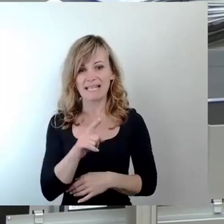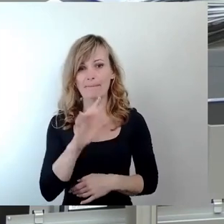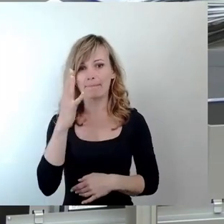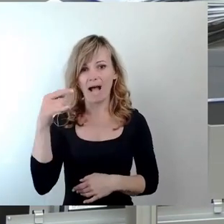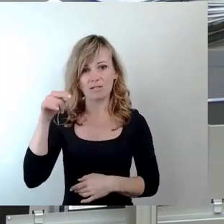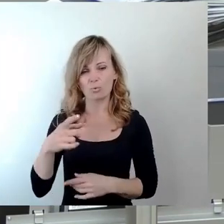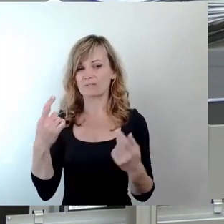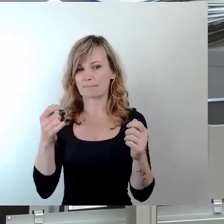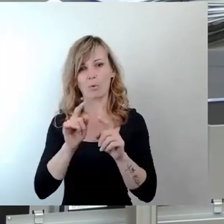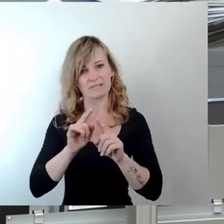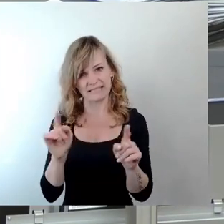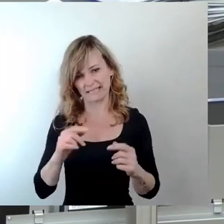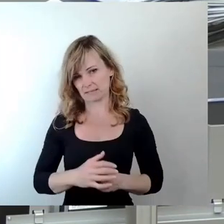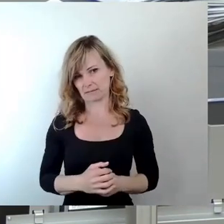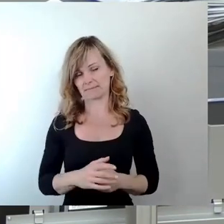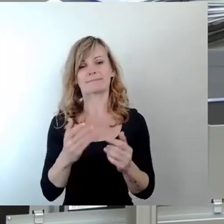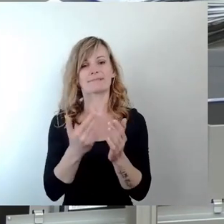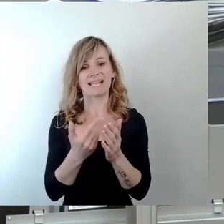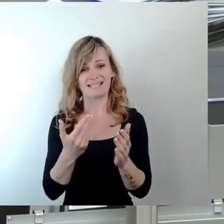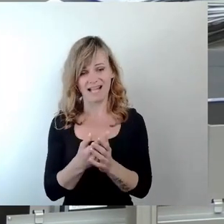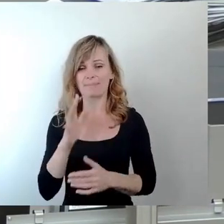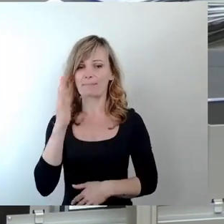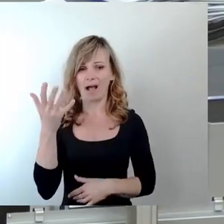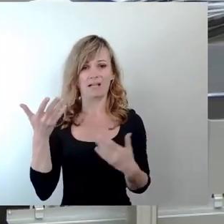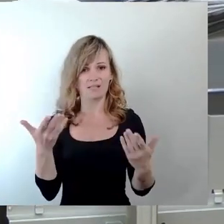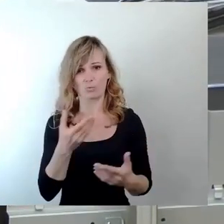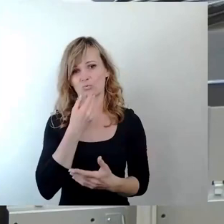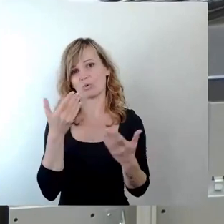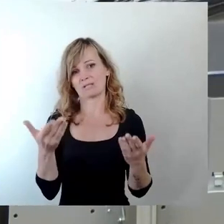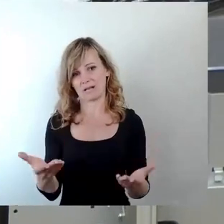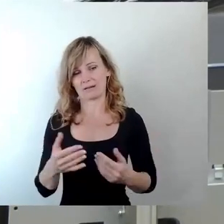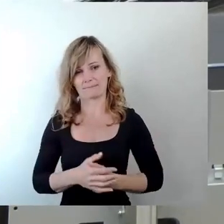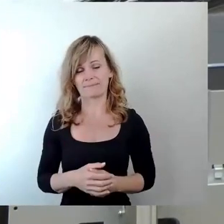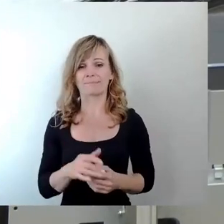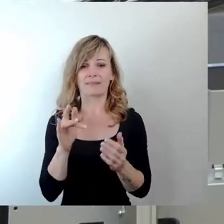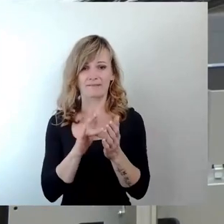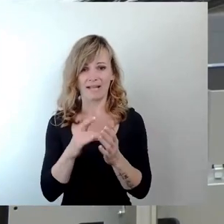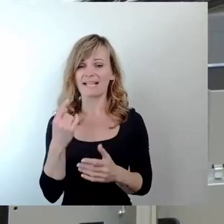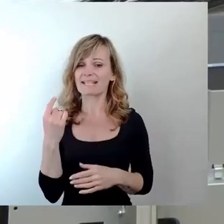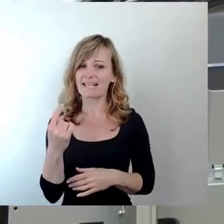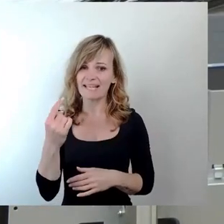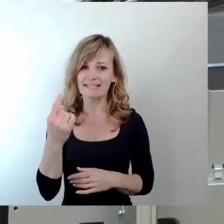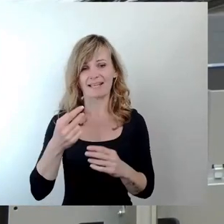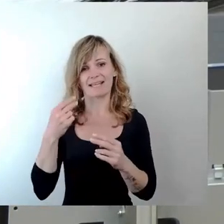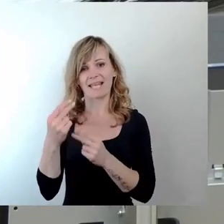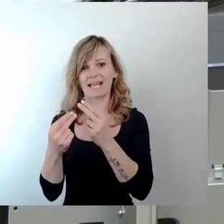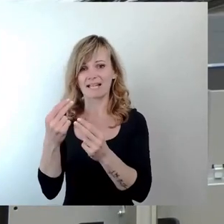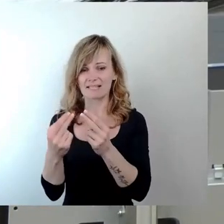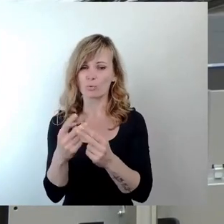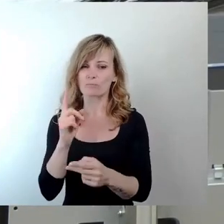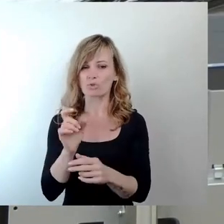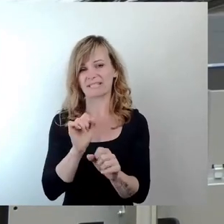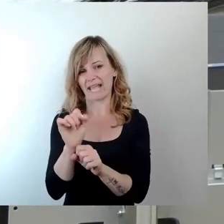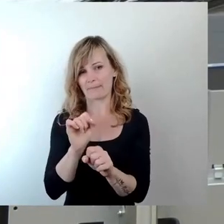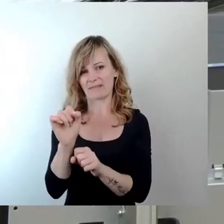Deswegen haben wir die Parks, die wir haben, weil jede Generation muss damit kämpfen, dass irgendjemand